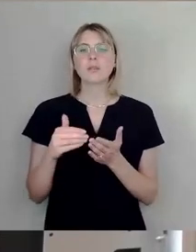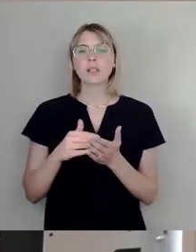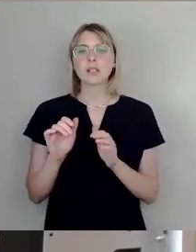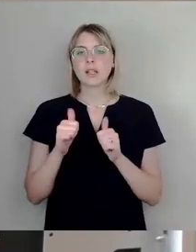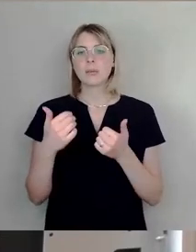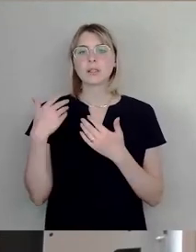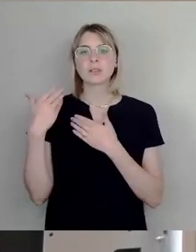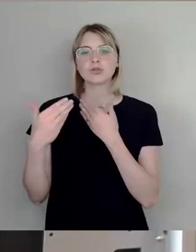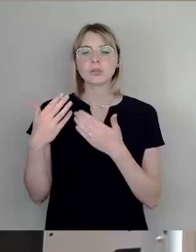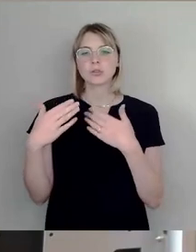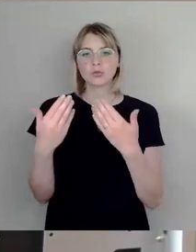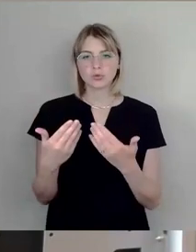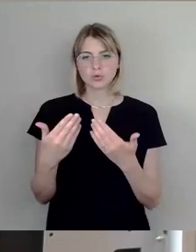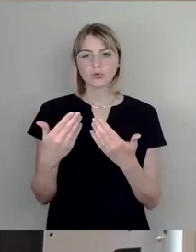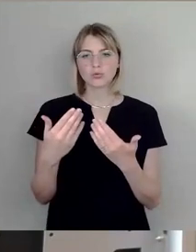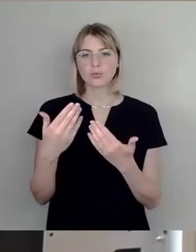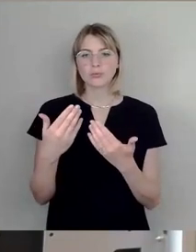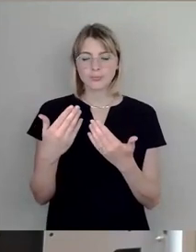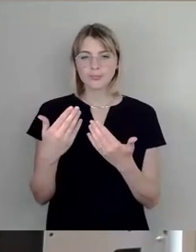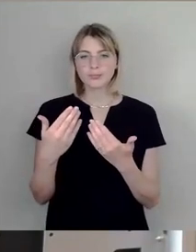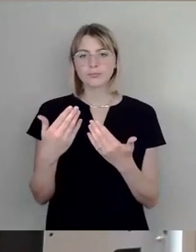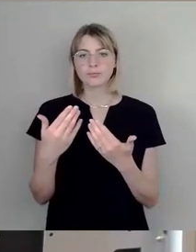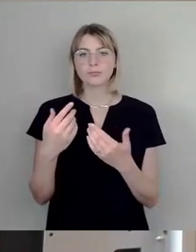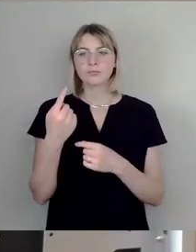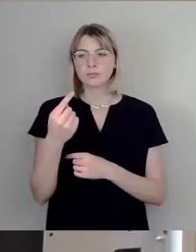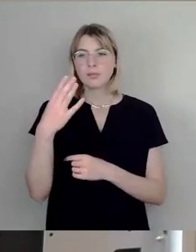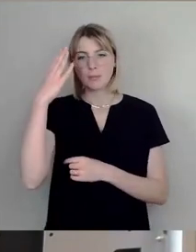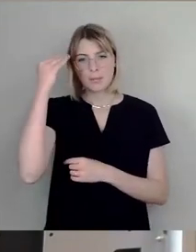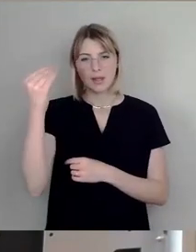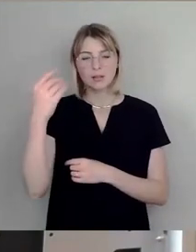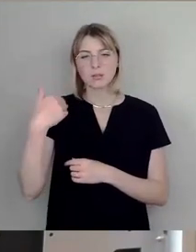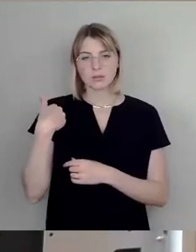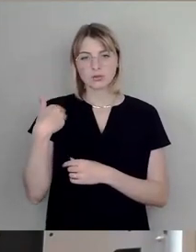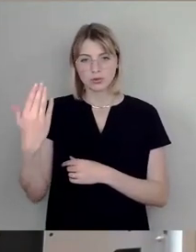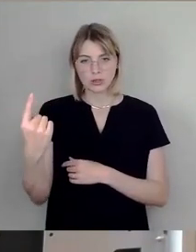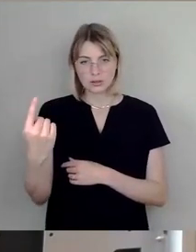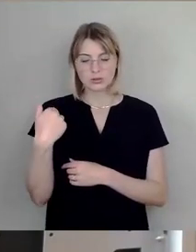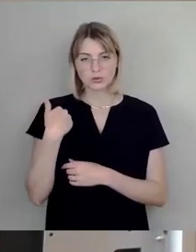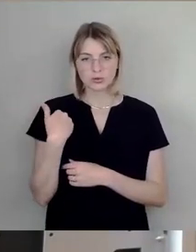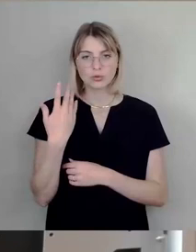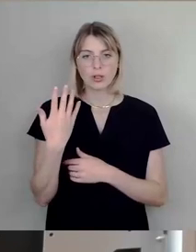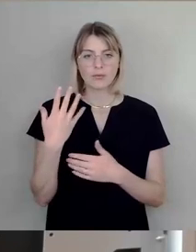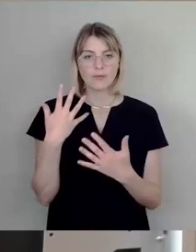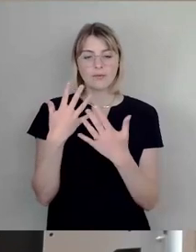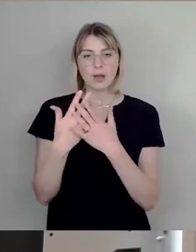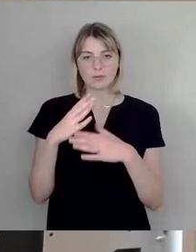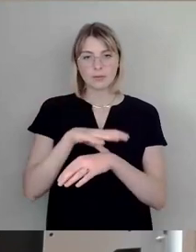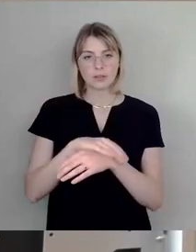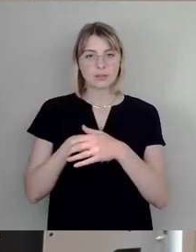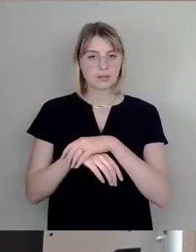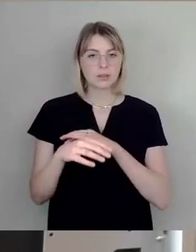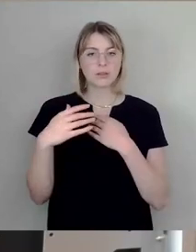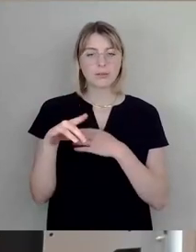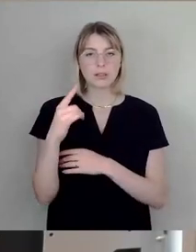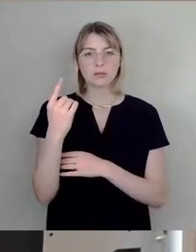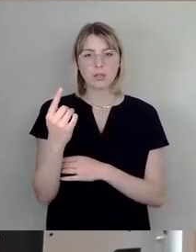Sie musste dann nach der Verhaftung, konnte kurz vor dem Krieg auf, das geht nicht draus hervor, über die Slowakei